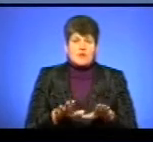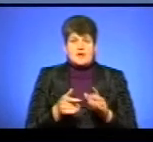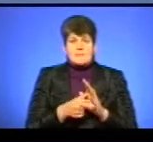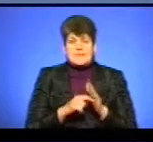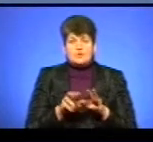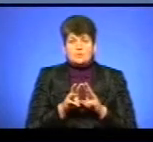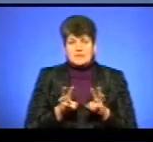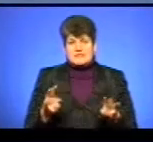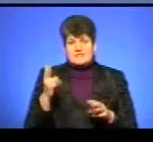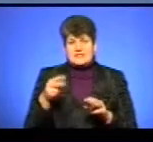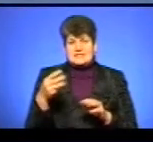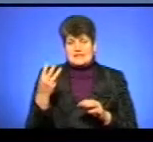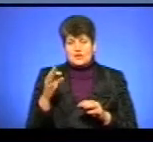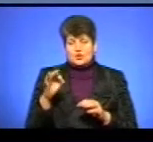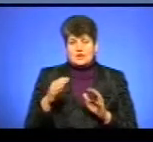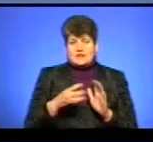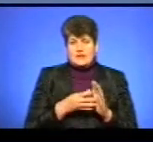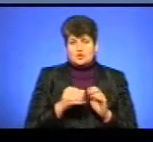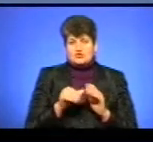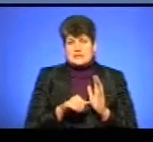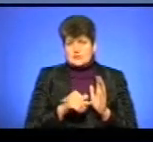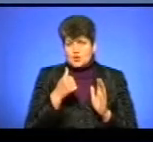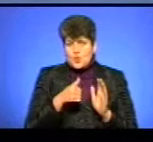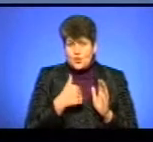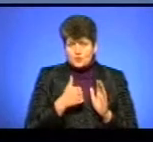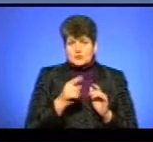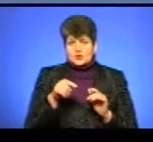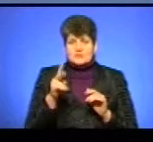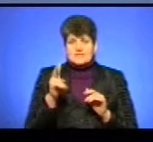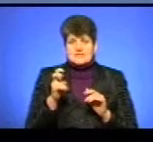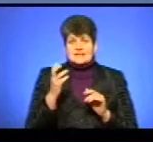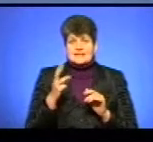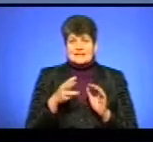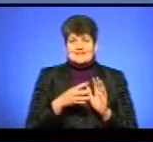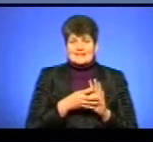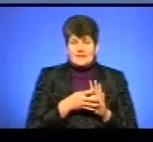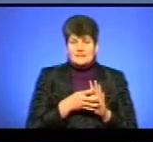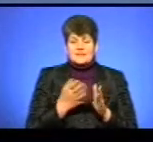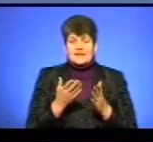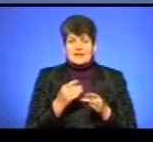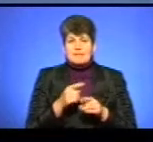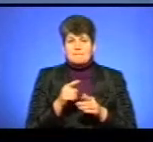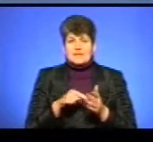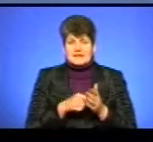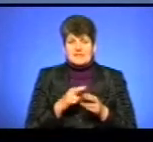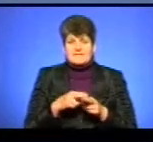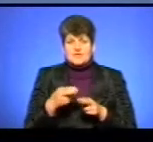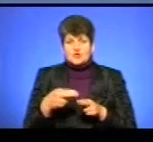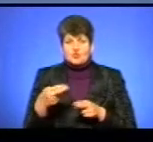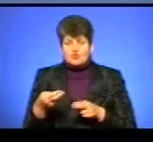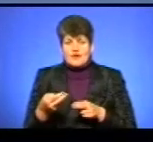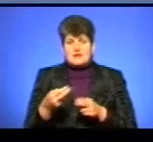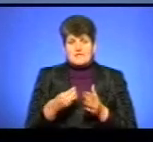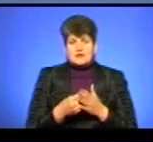міністрів України від 23.09.2016 року за номером 239. Деякі питання відшкодування вартості препаратів